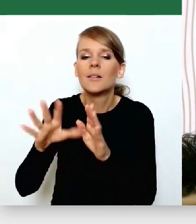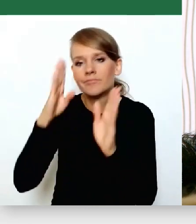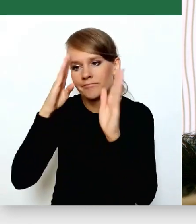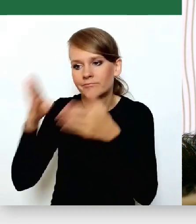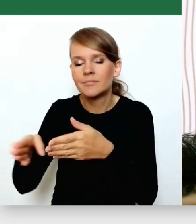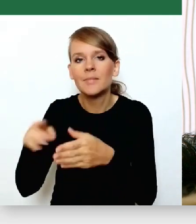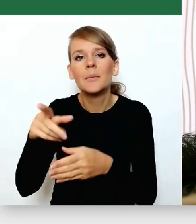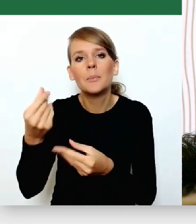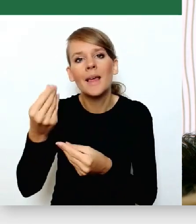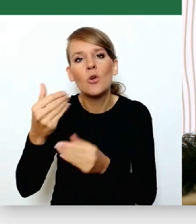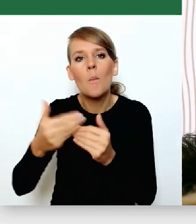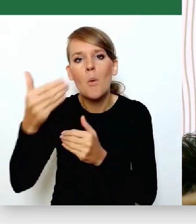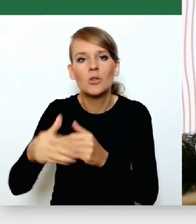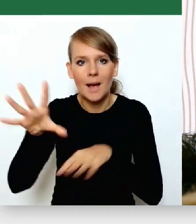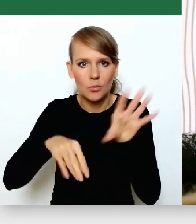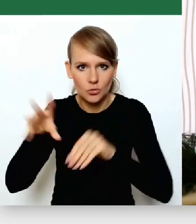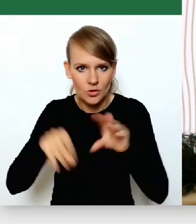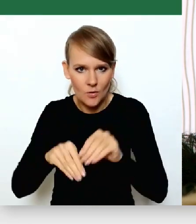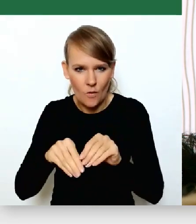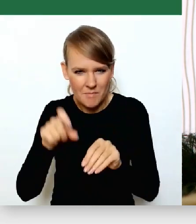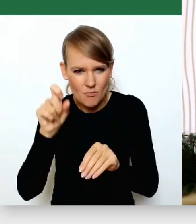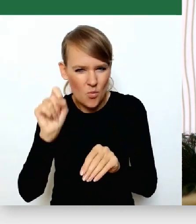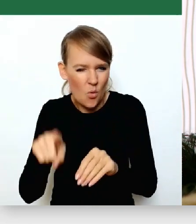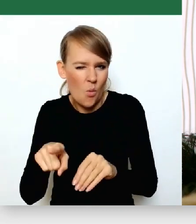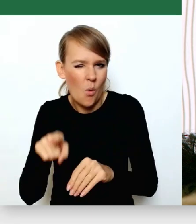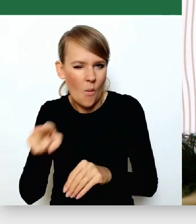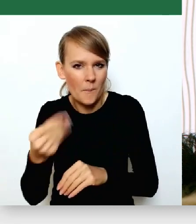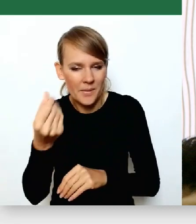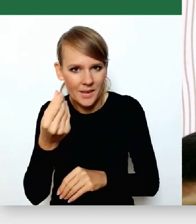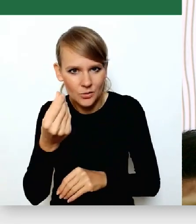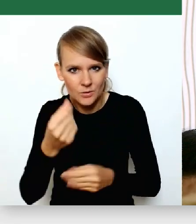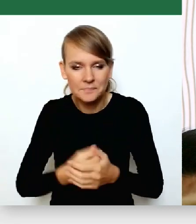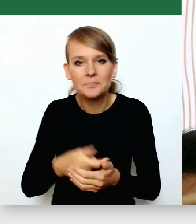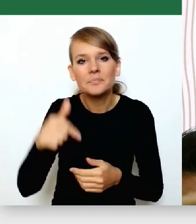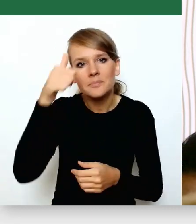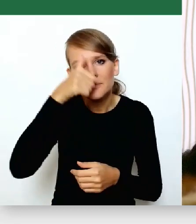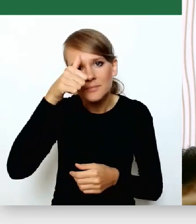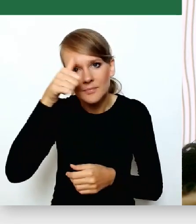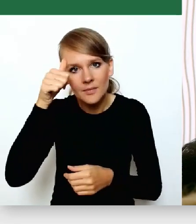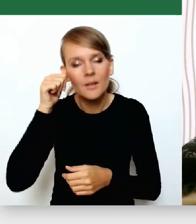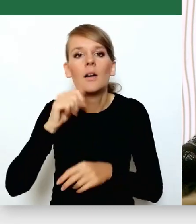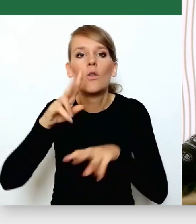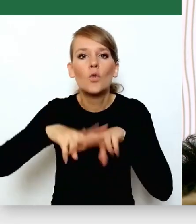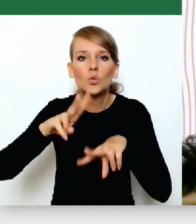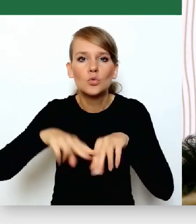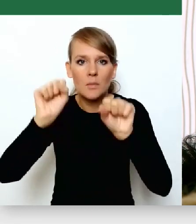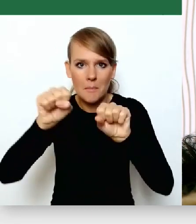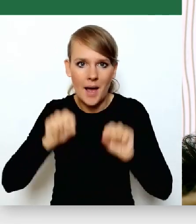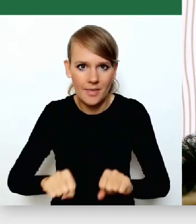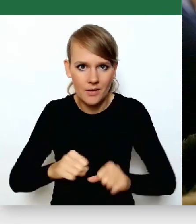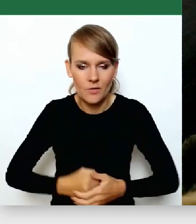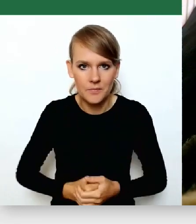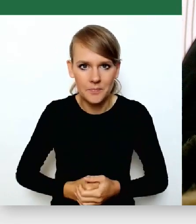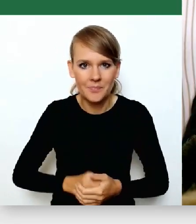Jest taki pieniądz państwowy. To się fundusze nazywają bankowe w Banku